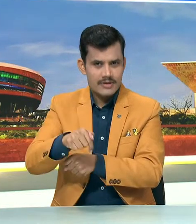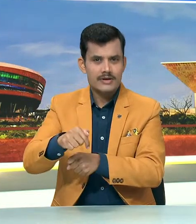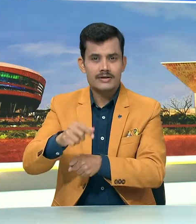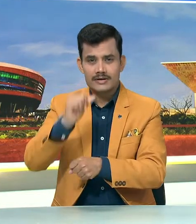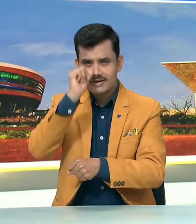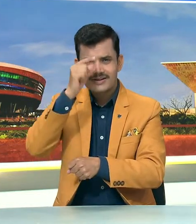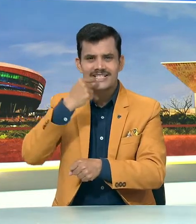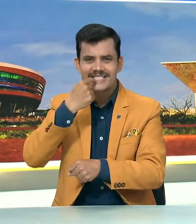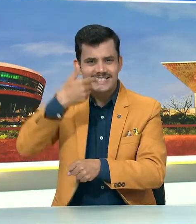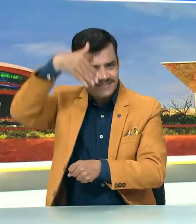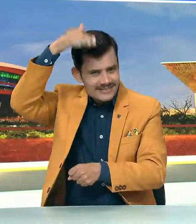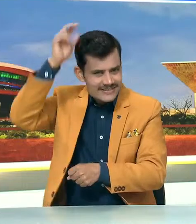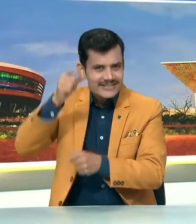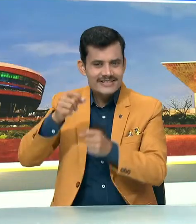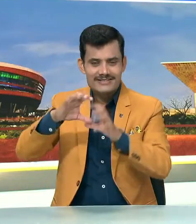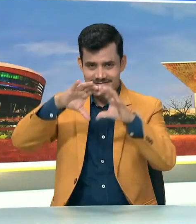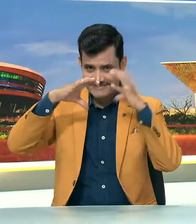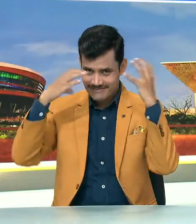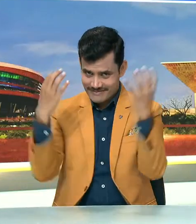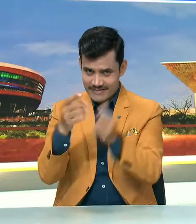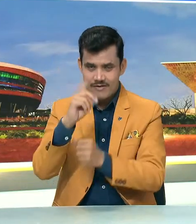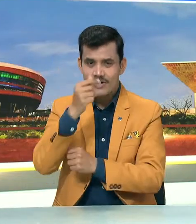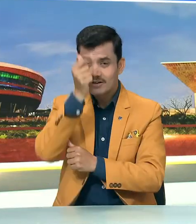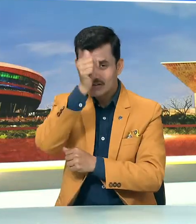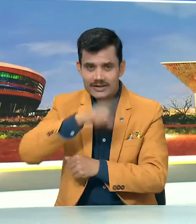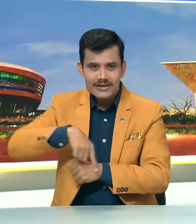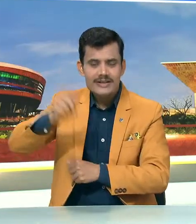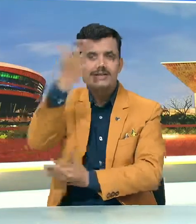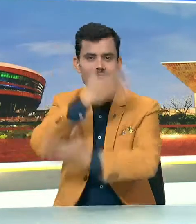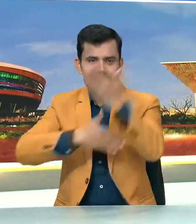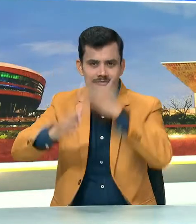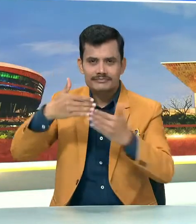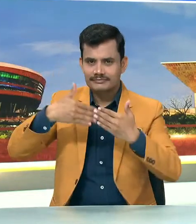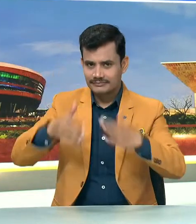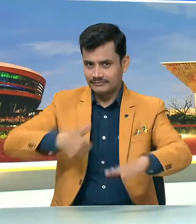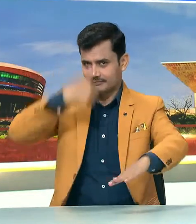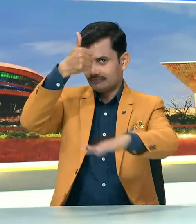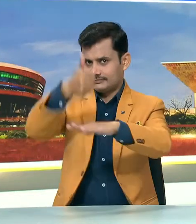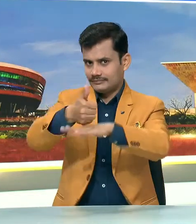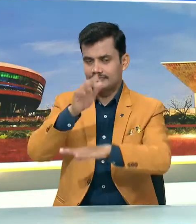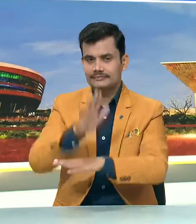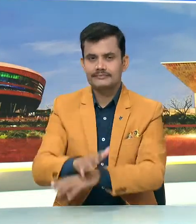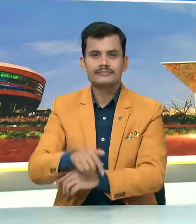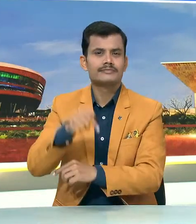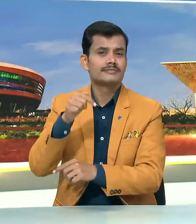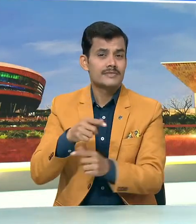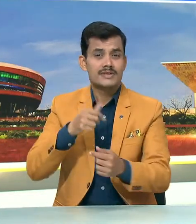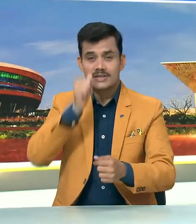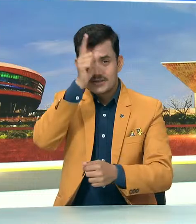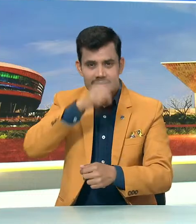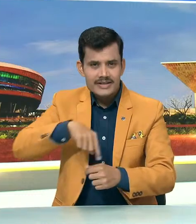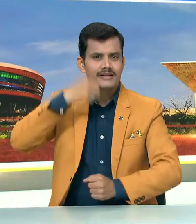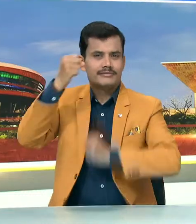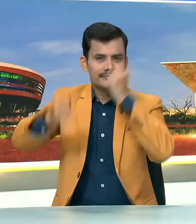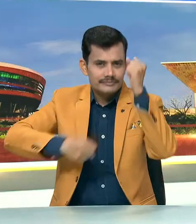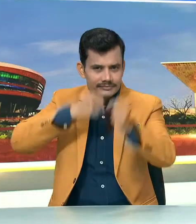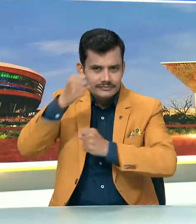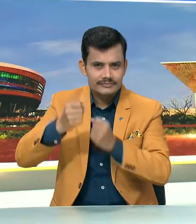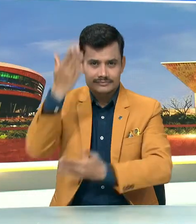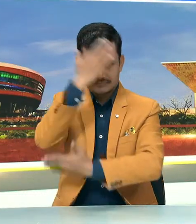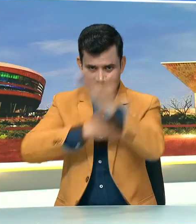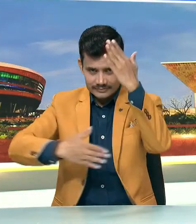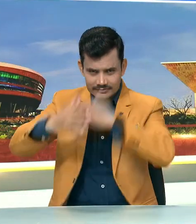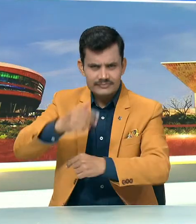गांधी स्टेडियां में पहले खेलो इंडिया पैरा गेम्स का ओपचारिक उध्खाटन करेंगे खेलो इंडिया पेरा गेम्स के